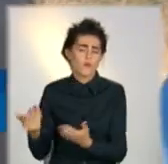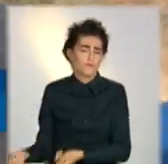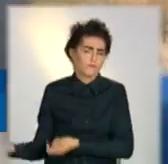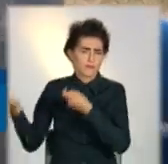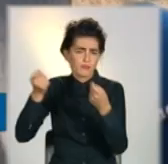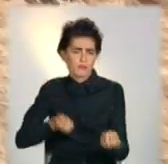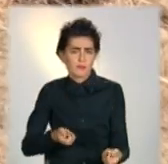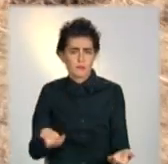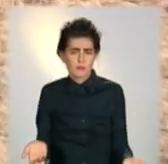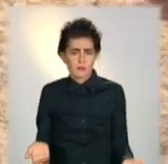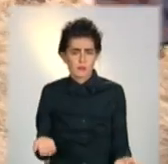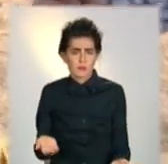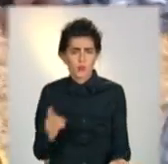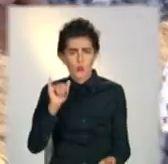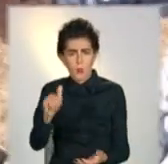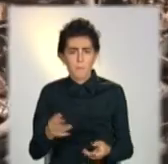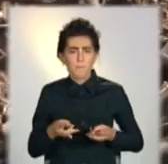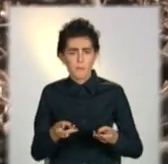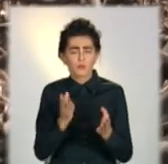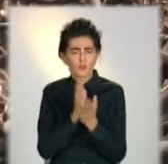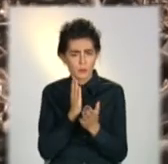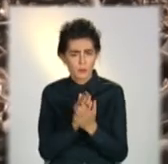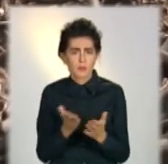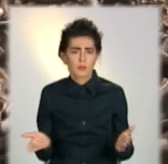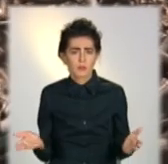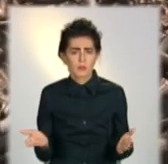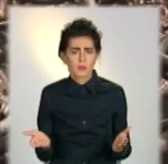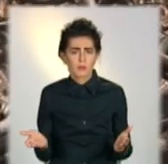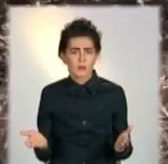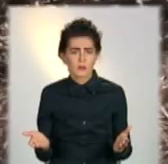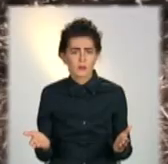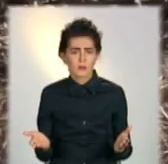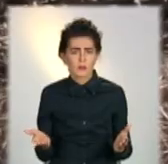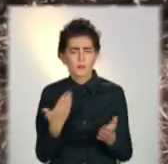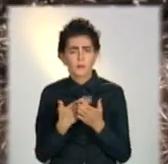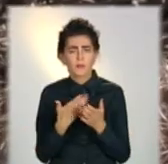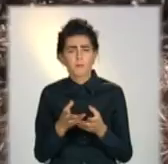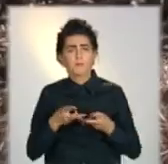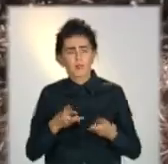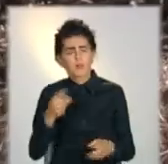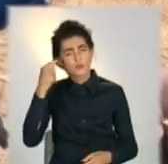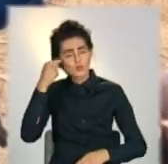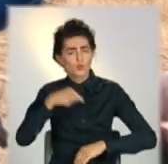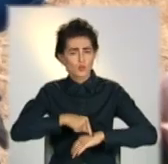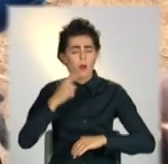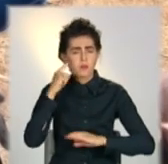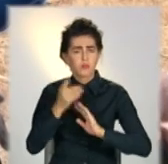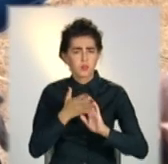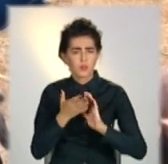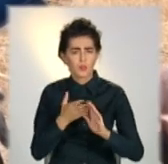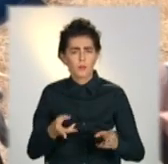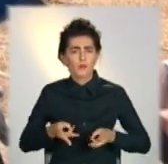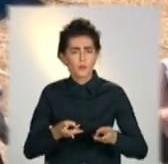От вже кидіть. У вас печка є? Хрошо, щоб у вас були печки, щоб ви хоча б знали, як затопити